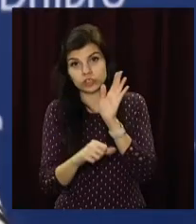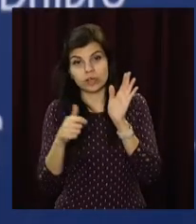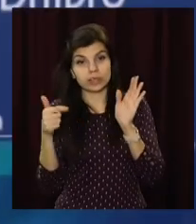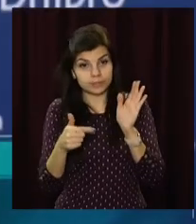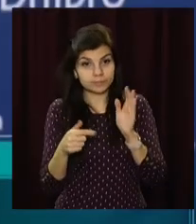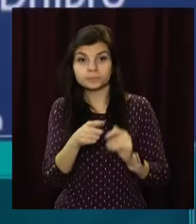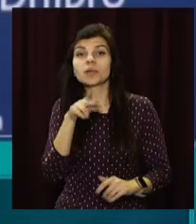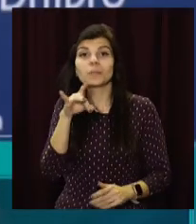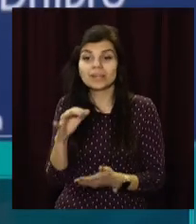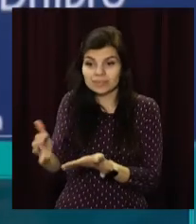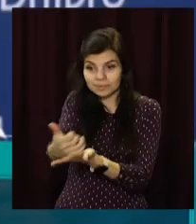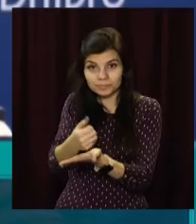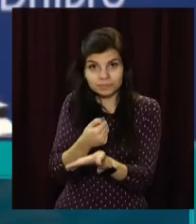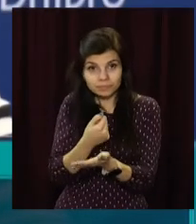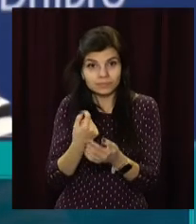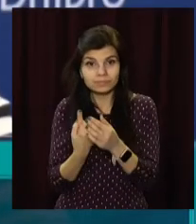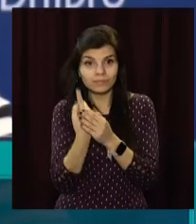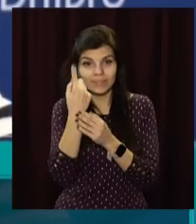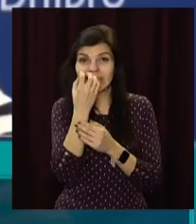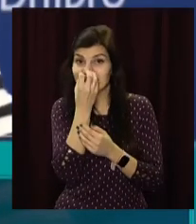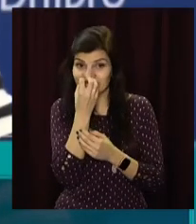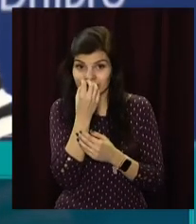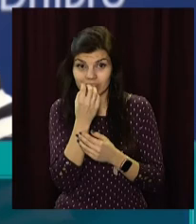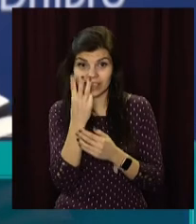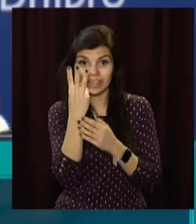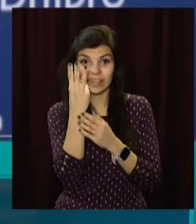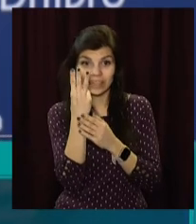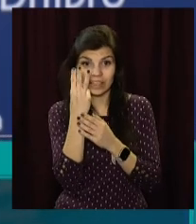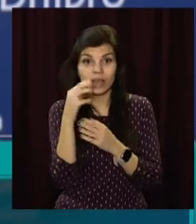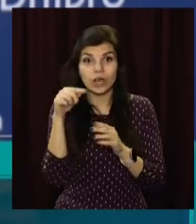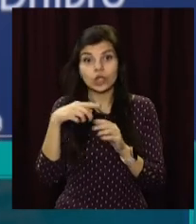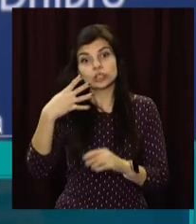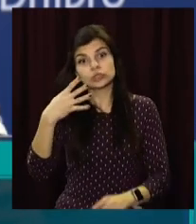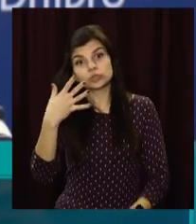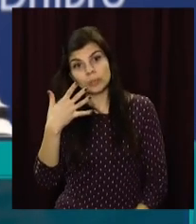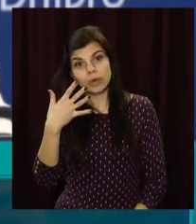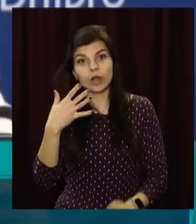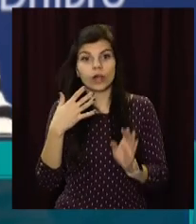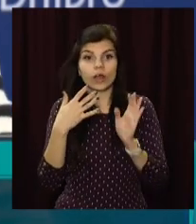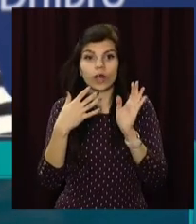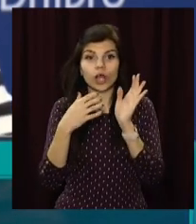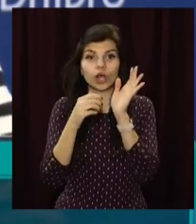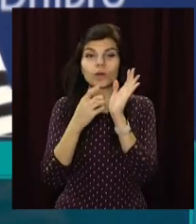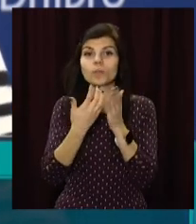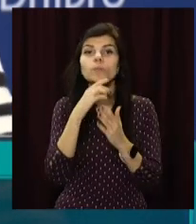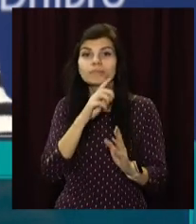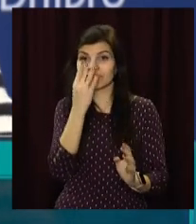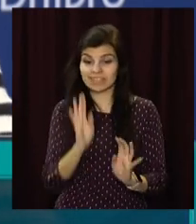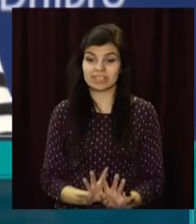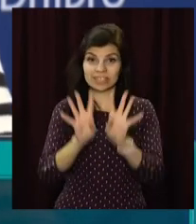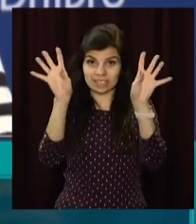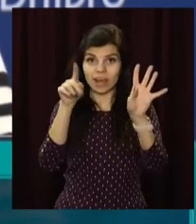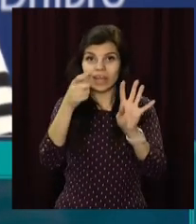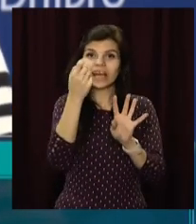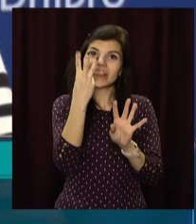При зриванні стебла з трьома квітками гине 45-60 стебел рослини. Щоб виростити